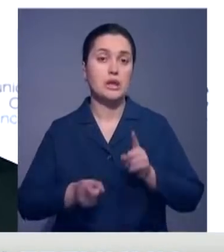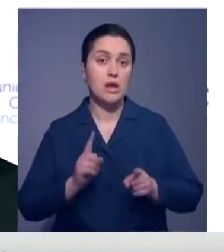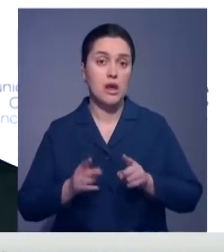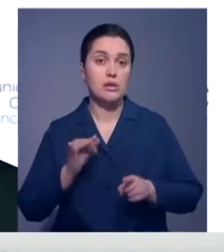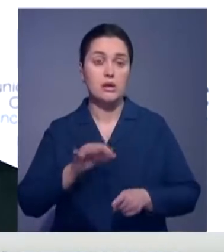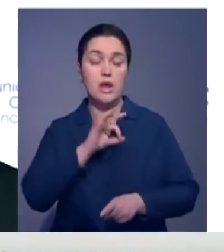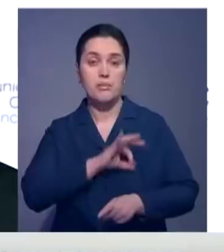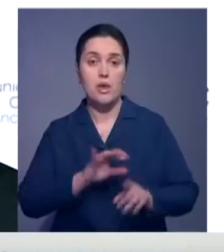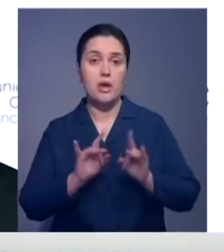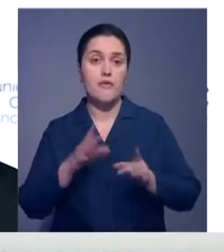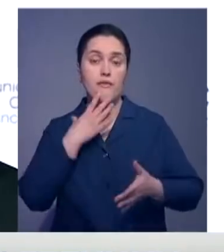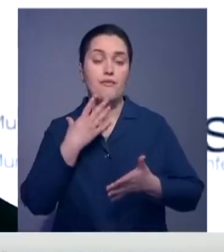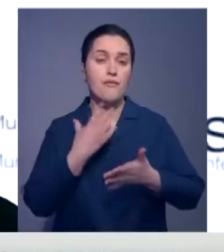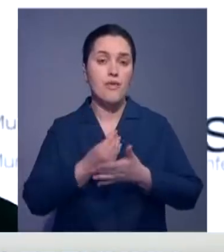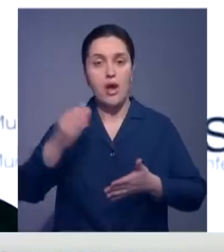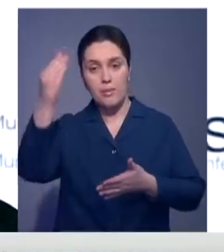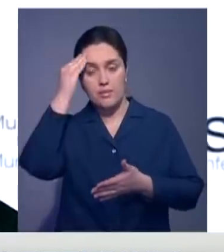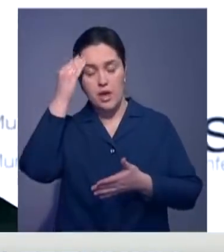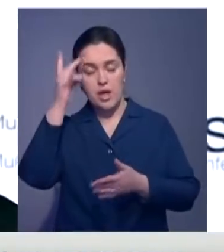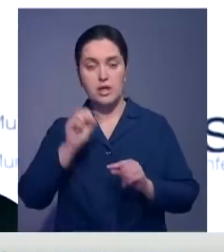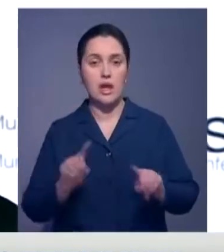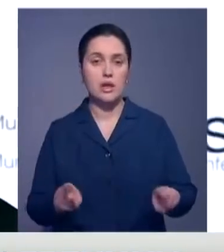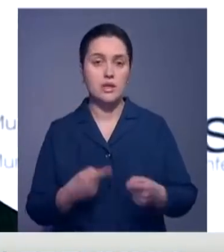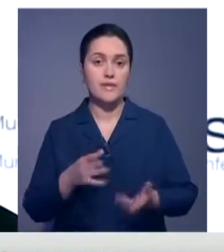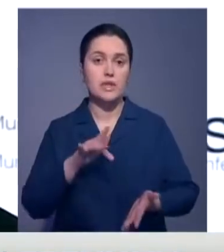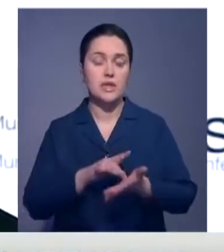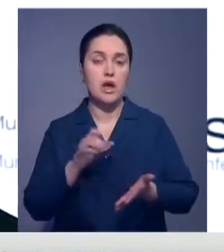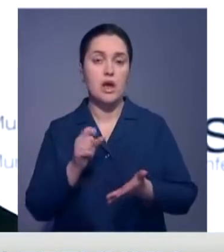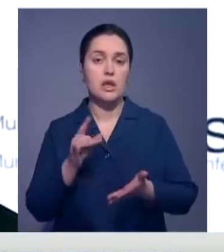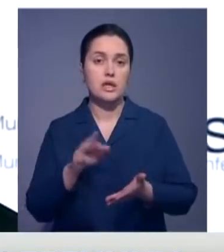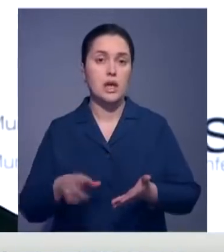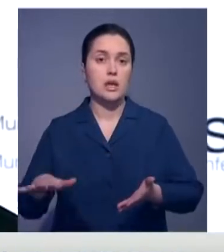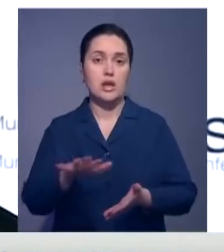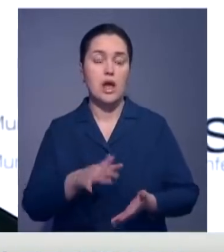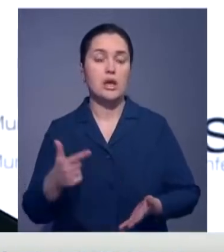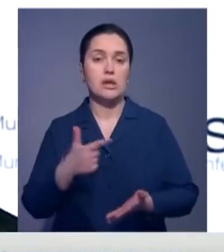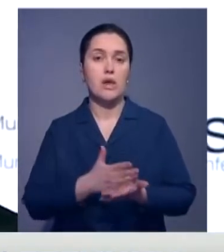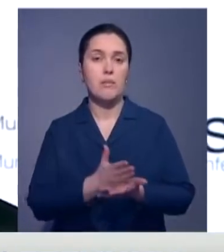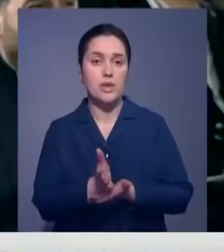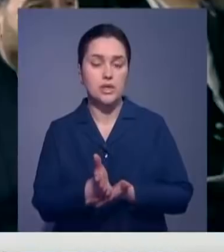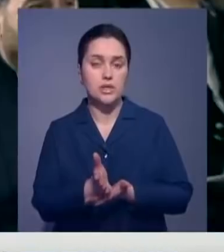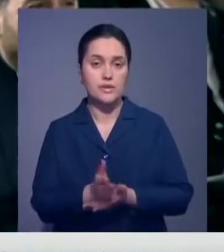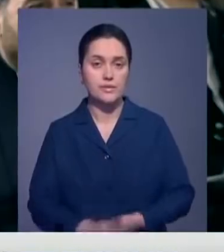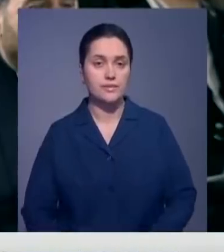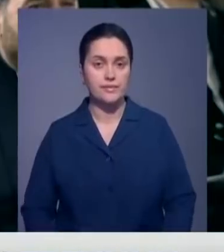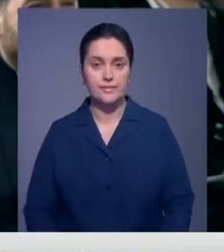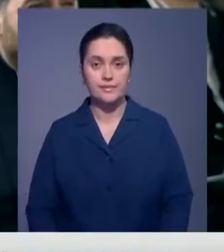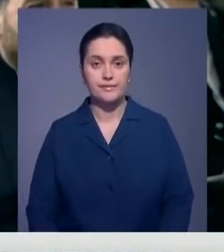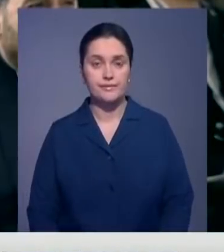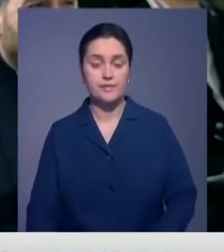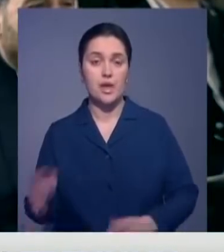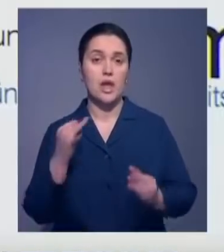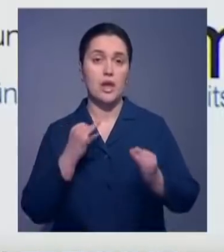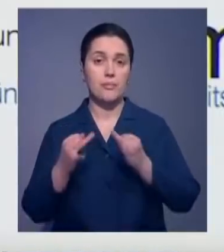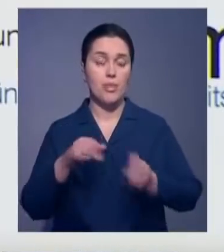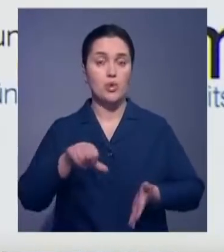прагматично высказал свои взгляды на развитие Центрально-Азиатского региона на геополитической арене. Панельная дискуссия